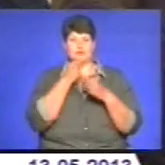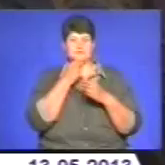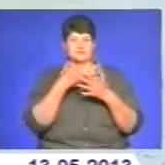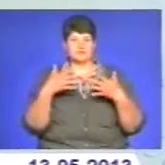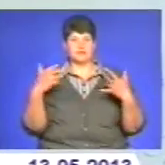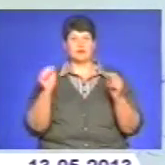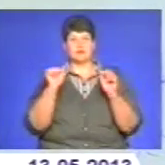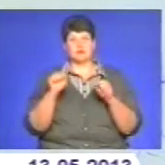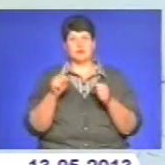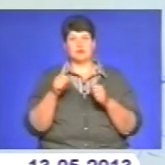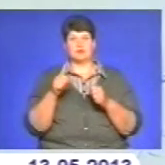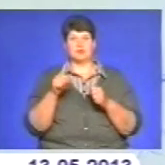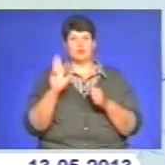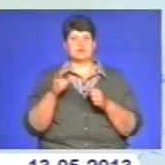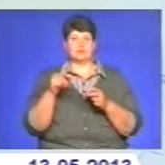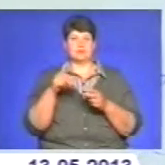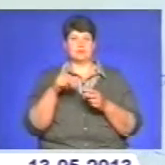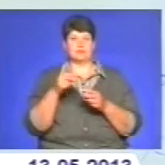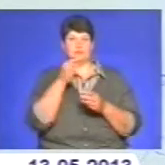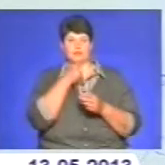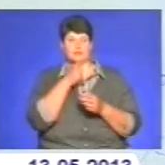стравам, зможе відвідати кухню районів.